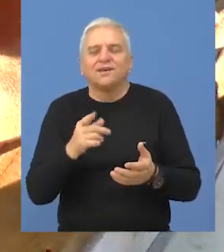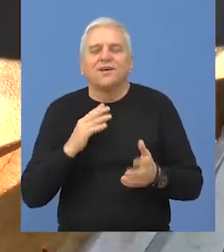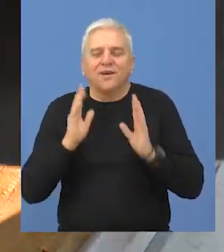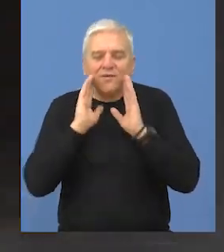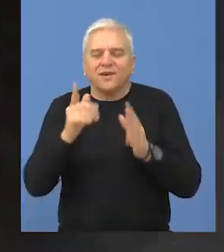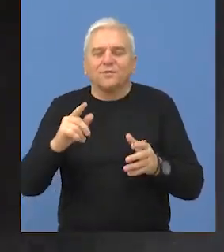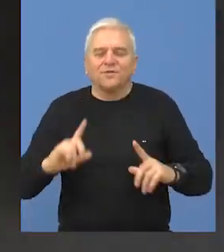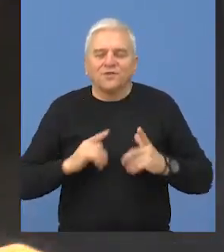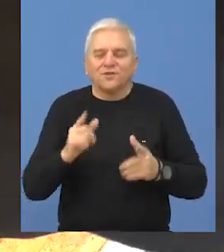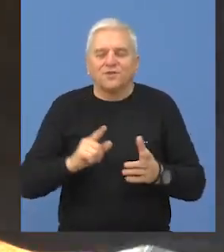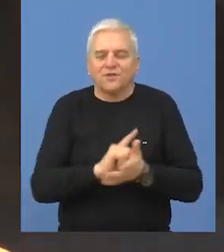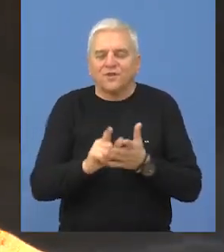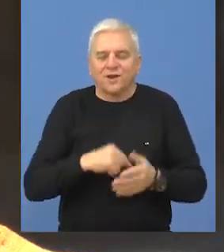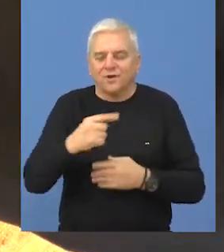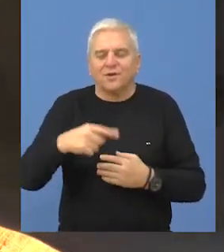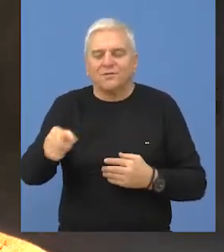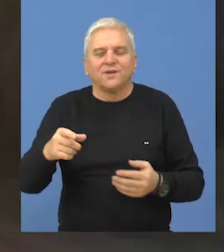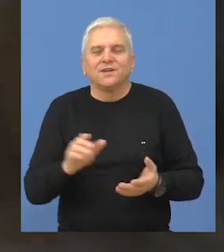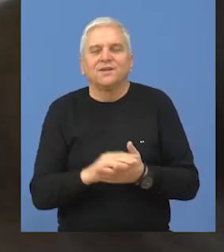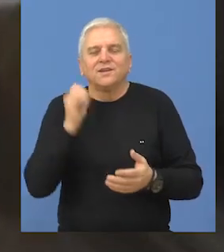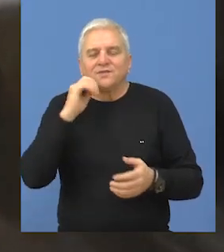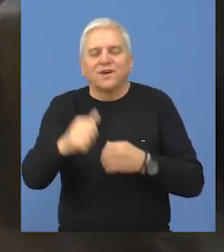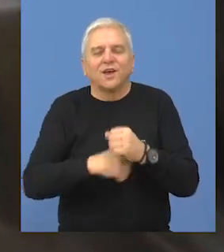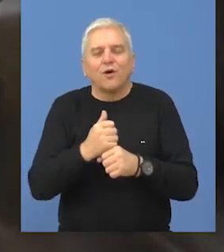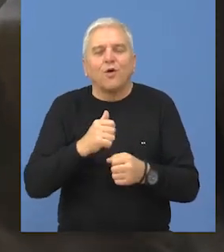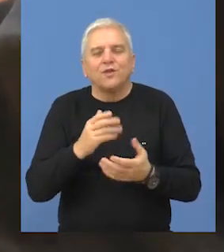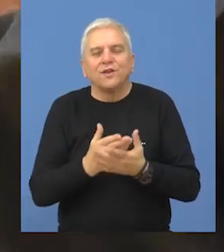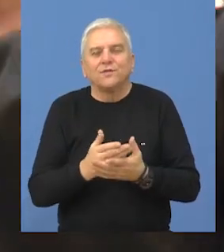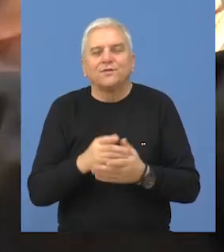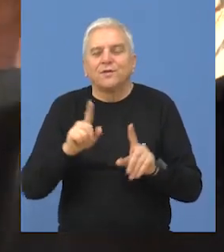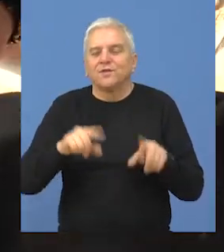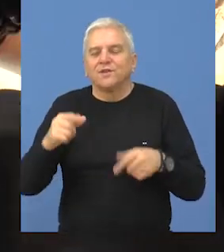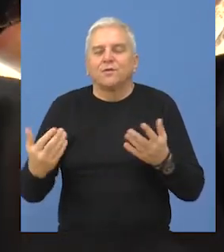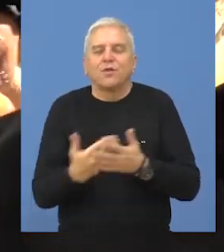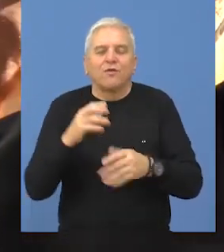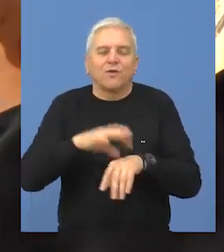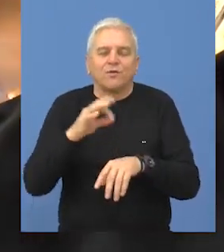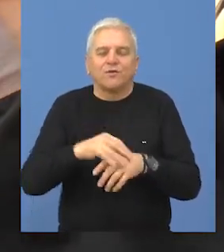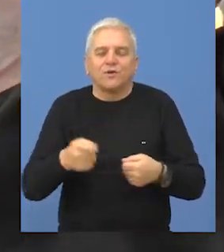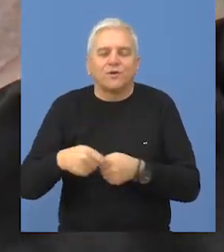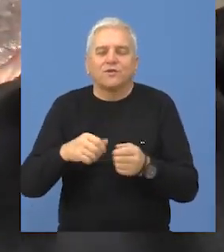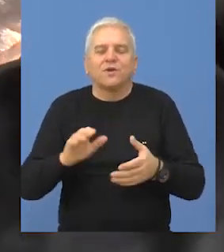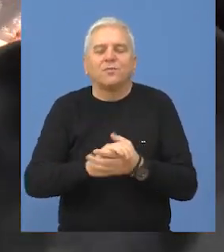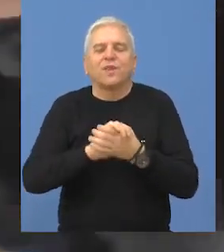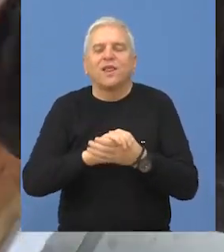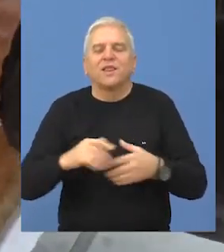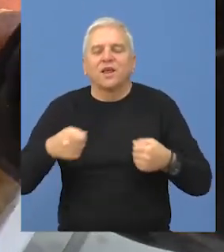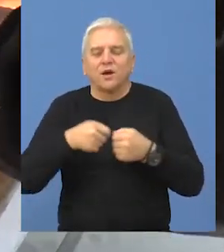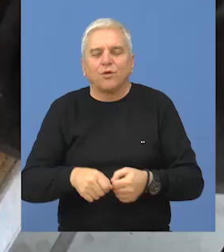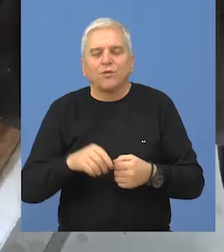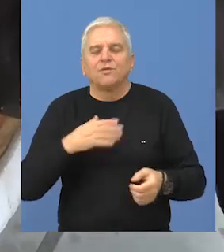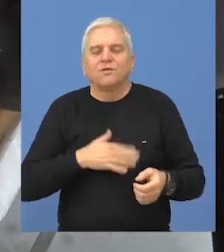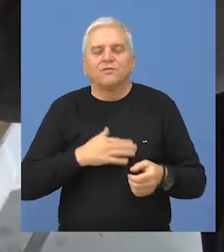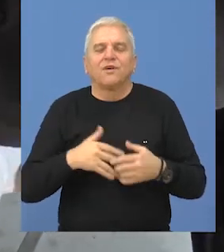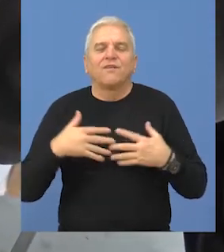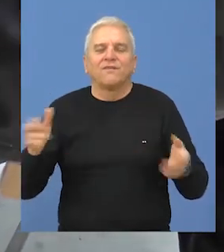nadam se, da će zaživeti i u narednom periodu, tako da svake godine po nešto organizuju prijatelji kluba. Tako da